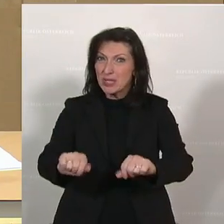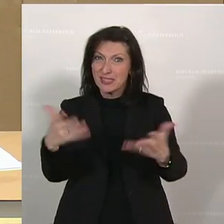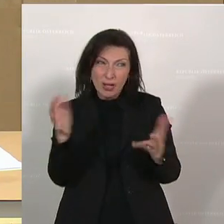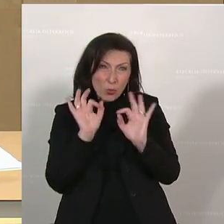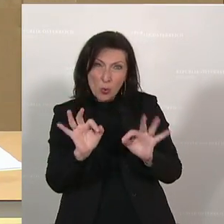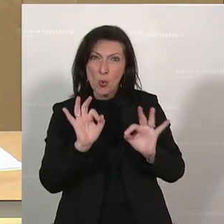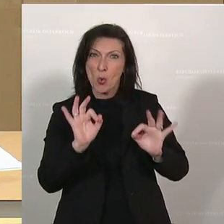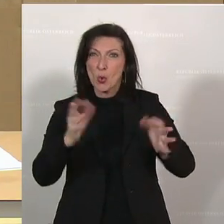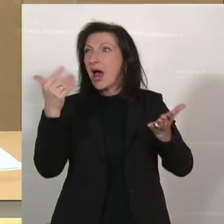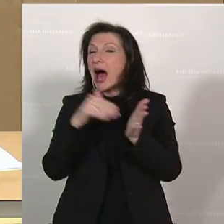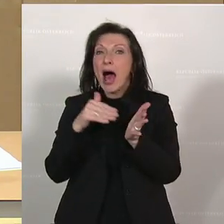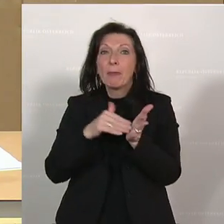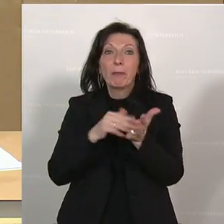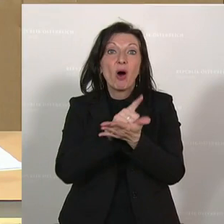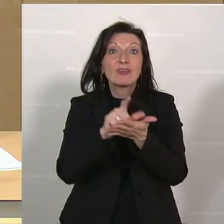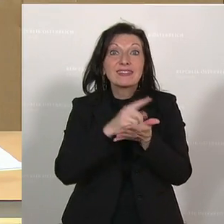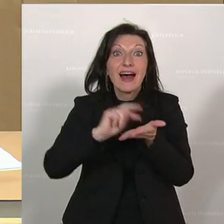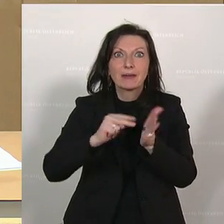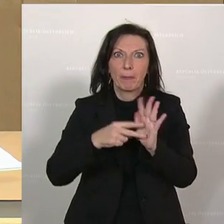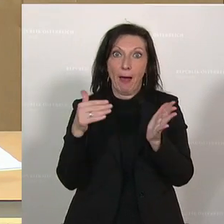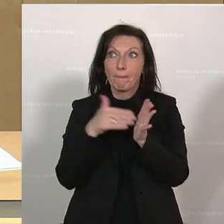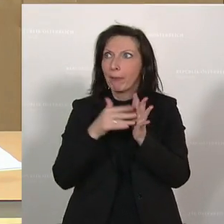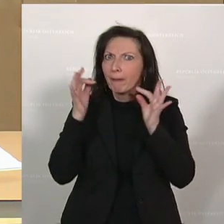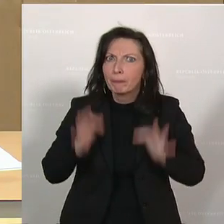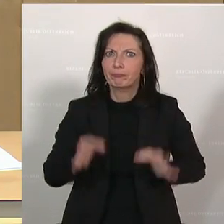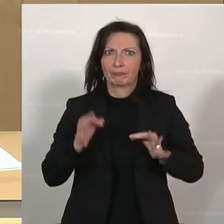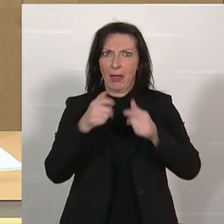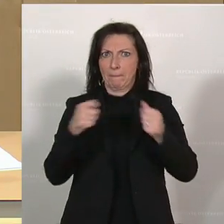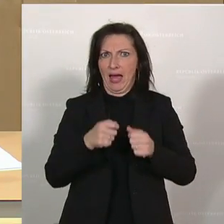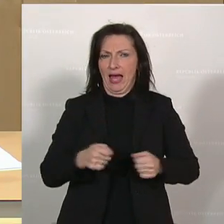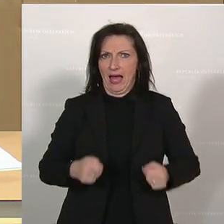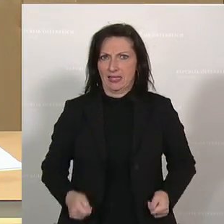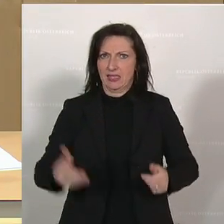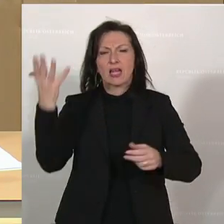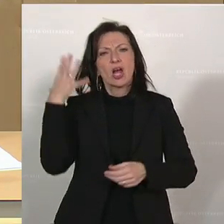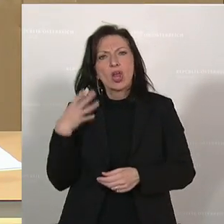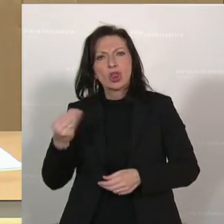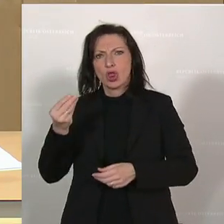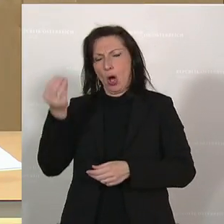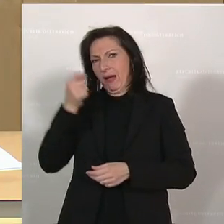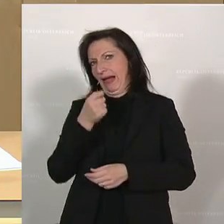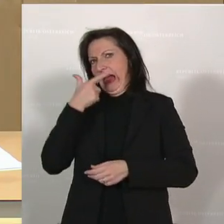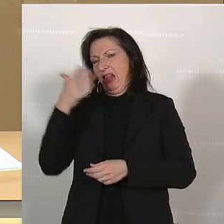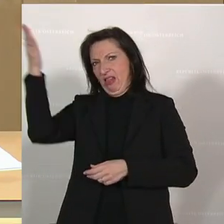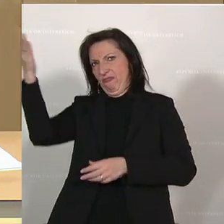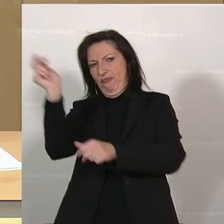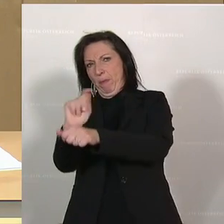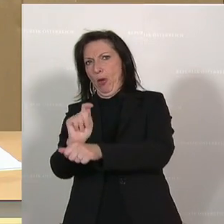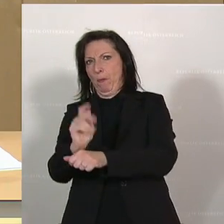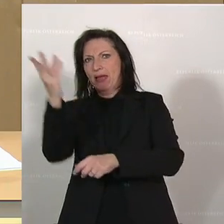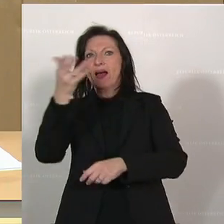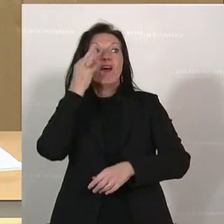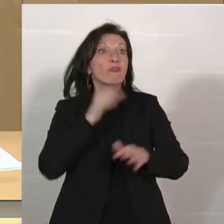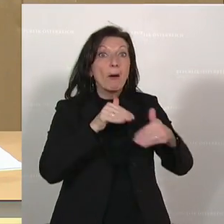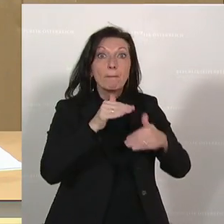gefüllt werden. Zeitplan, konkrete Maßnahmen auch da. Ihr möchtet hier nochmal die Concluding Observations aus Genf einfach mitgeben, Frau